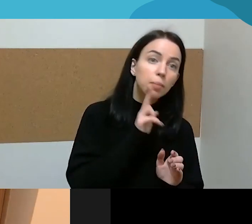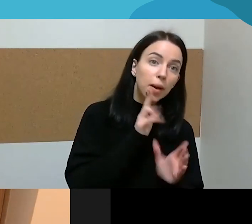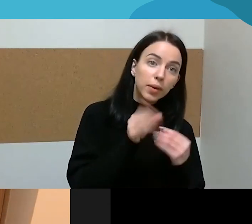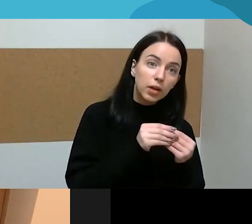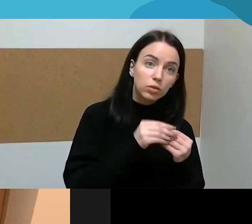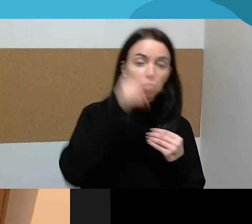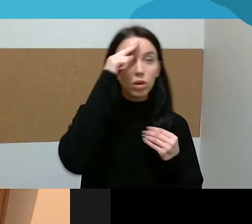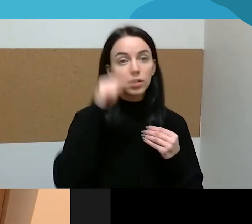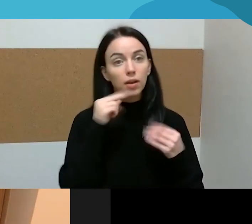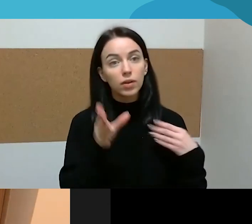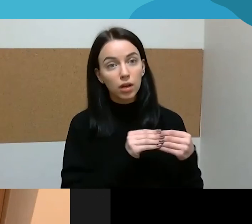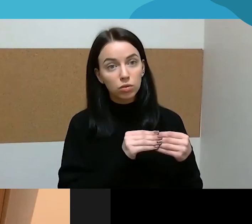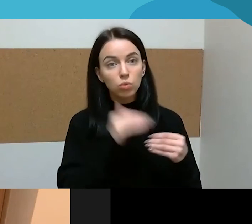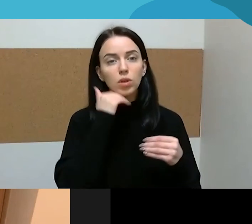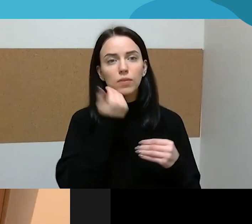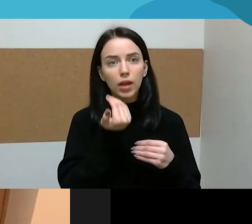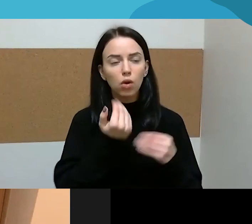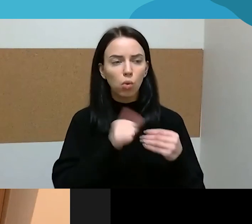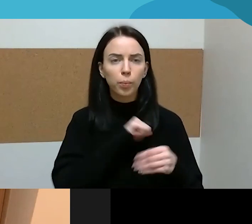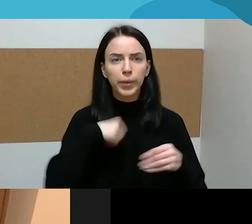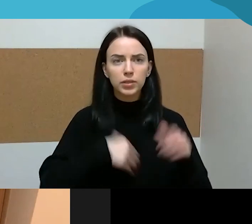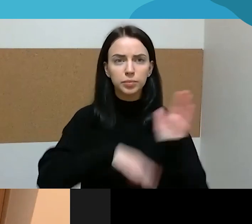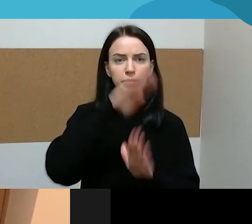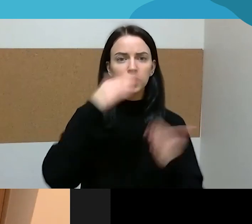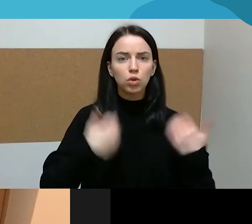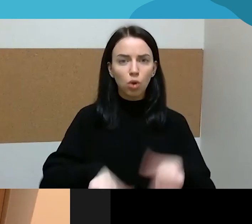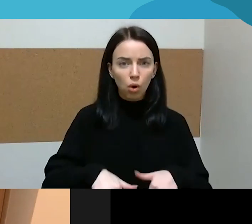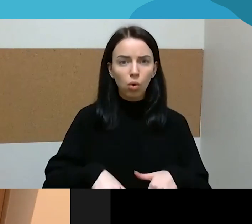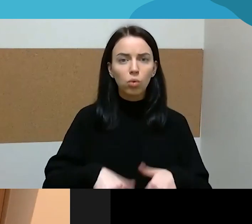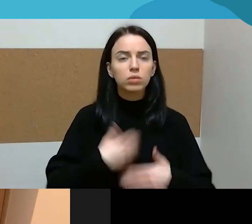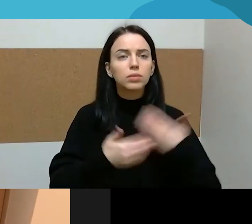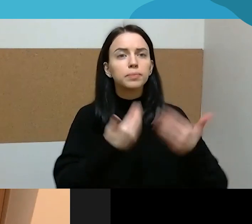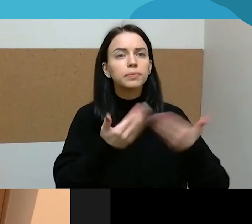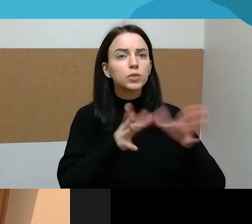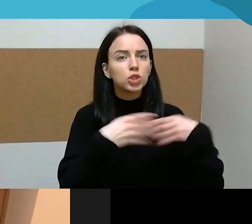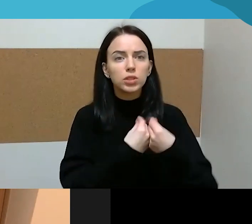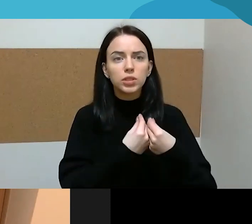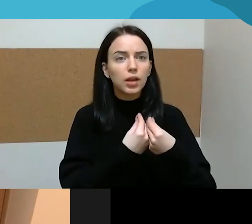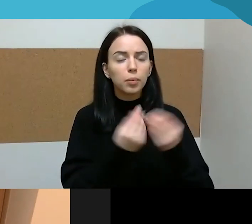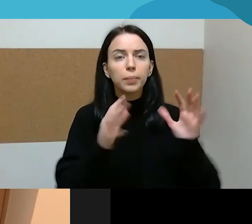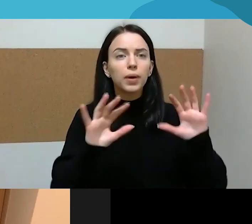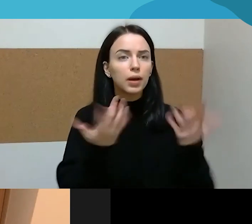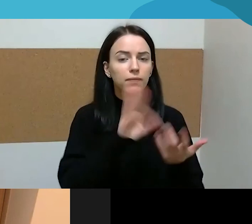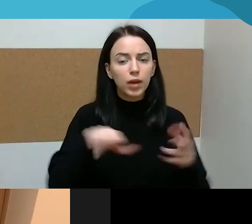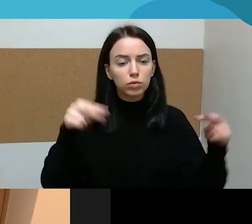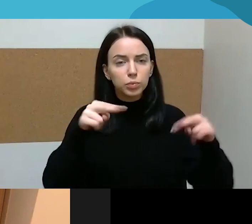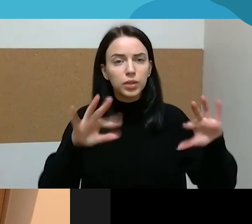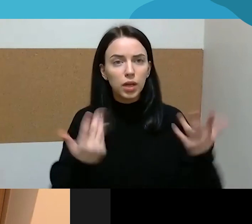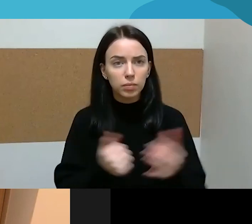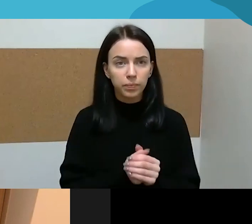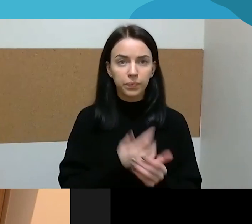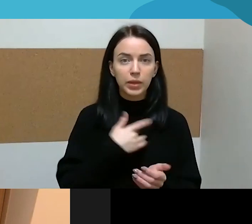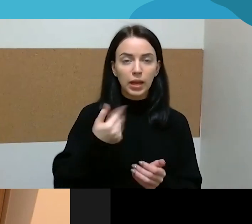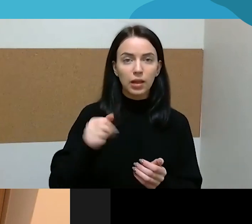vaikų, tėčių, nežinau, jis apie savo ten patirti, klausia. Tai vat, tikrai čia gal Margarita galėtų geriau